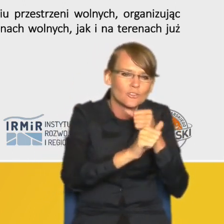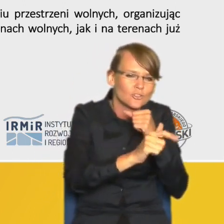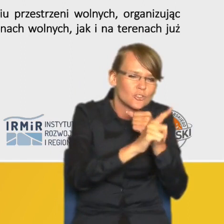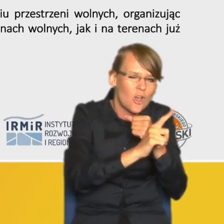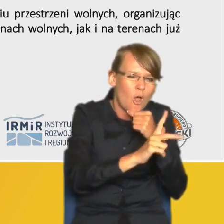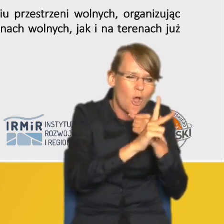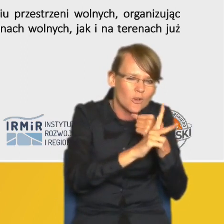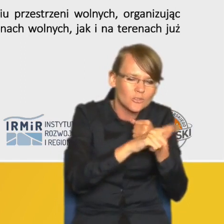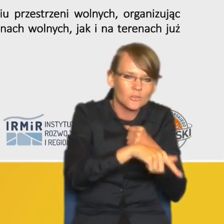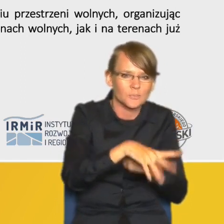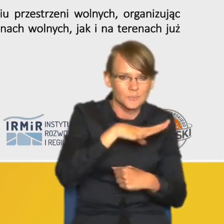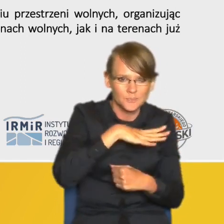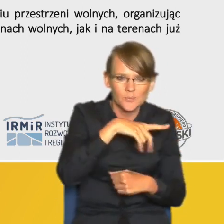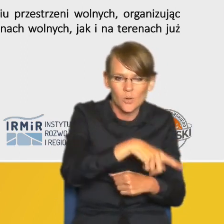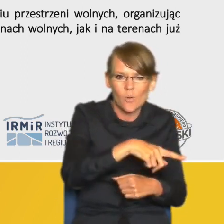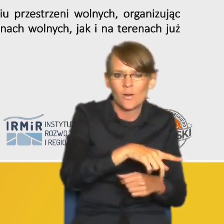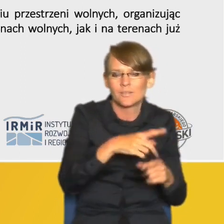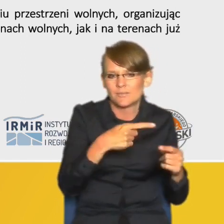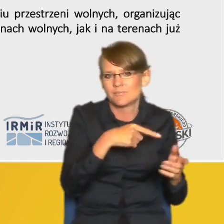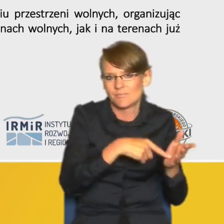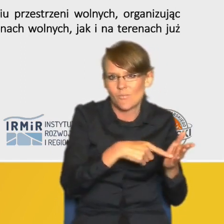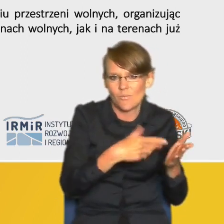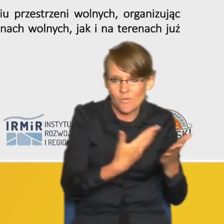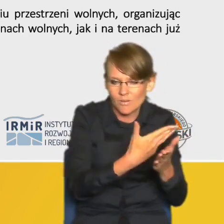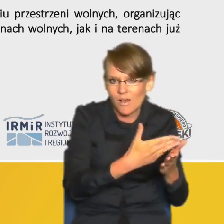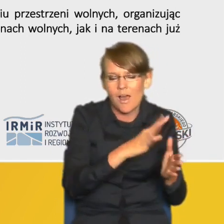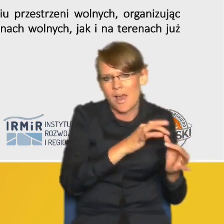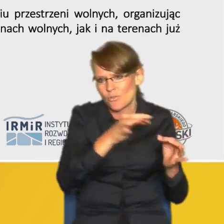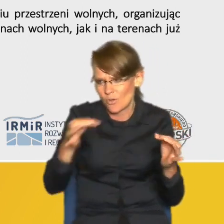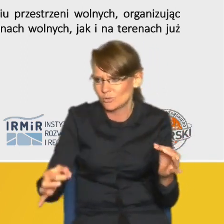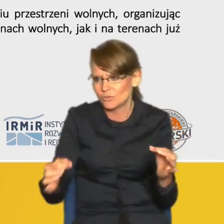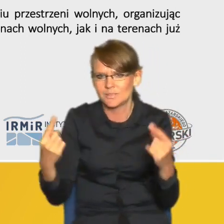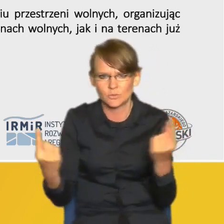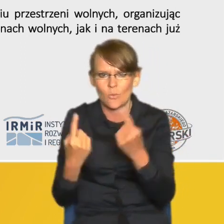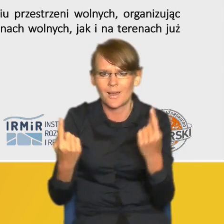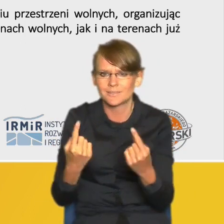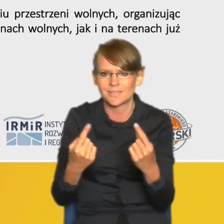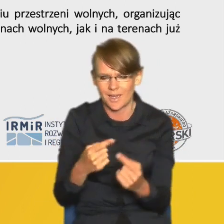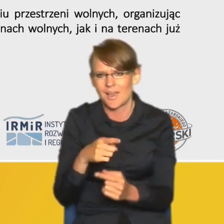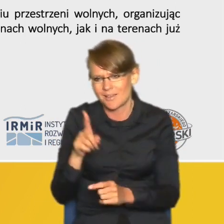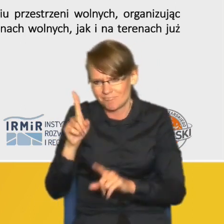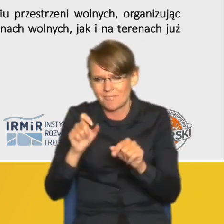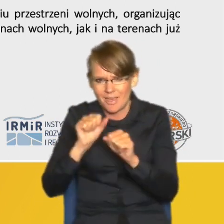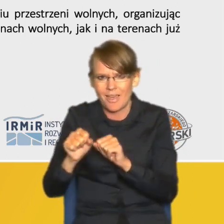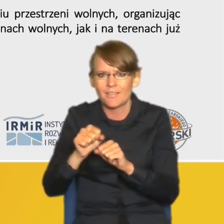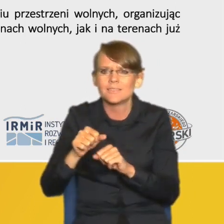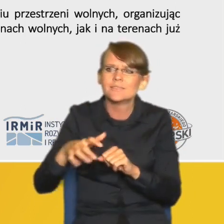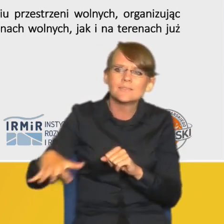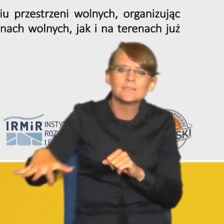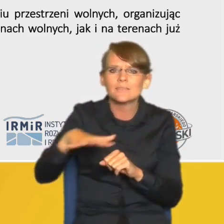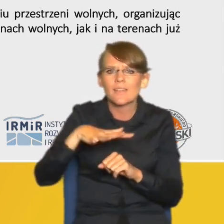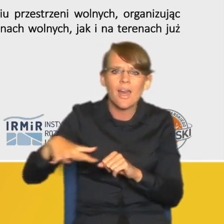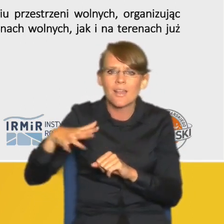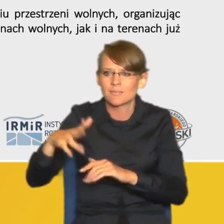osiemdziesiątych utrzymującej się zresztą i dzisiaj kiedy to zabudowuje się tereny w Polsce taką